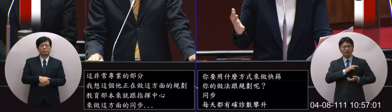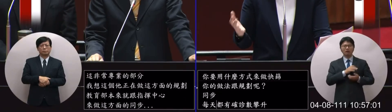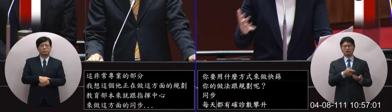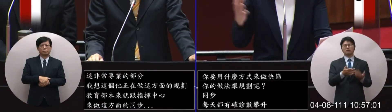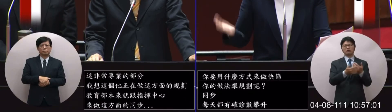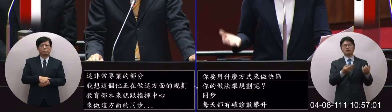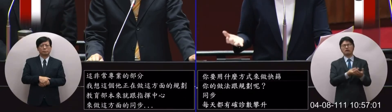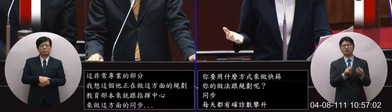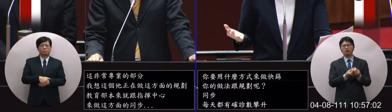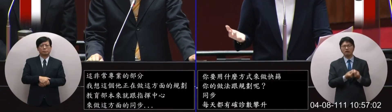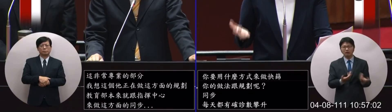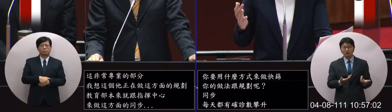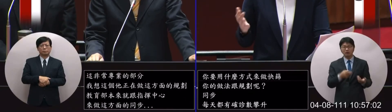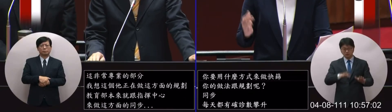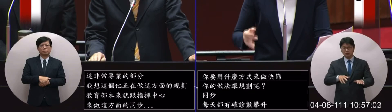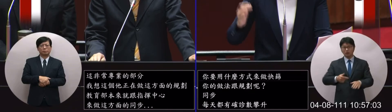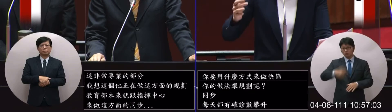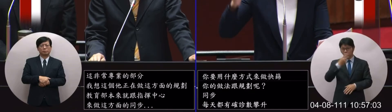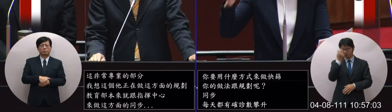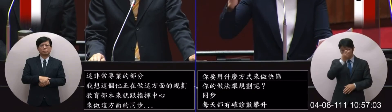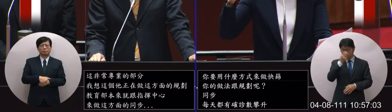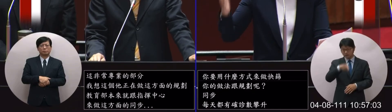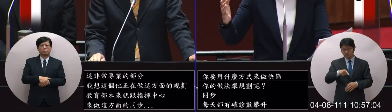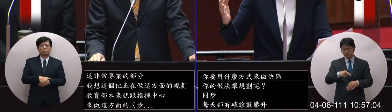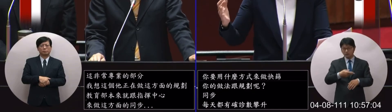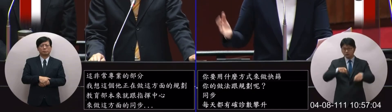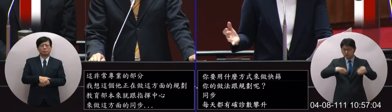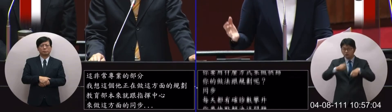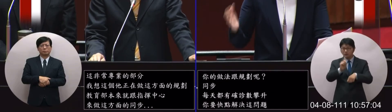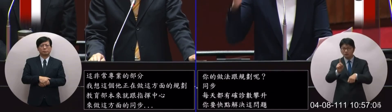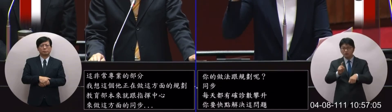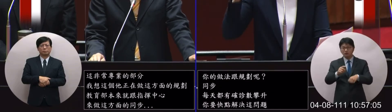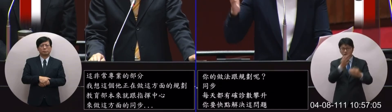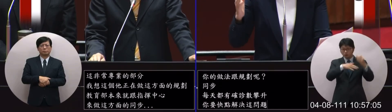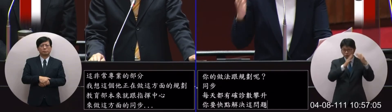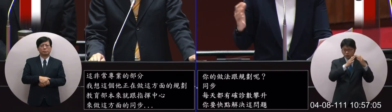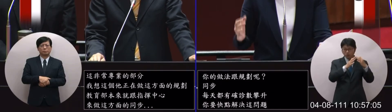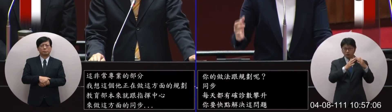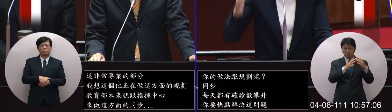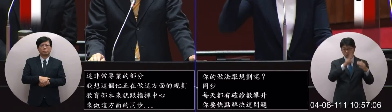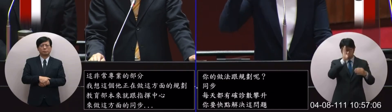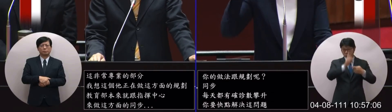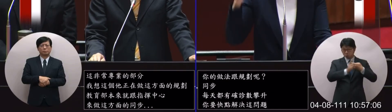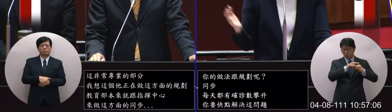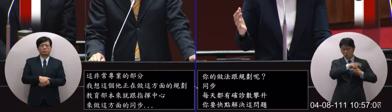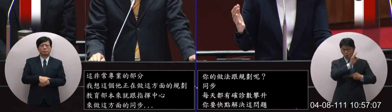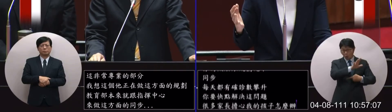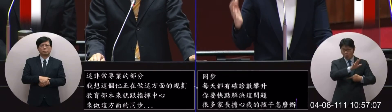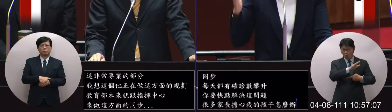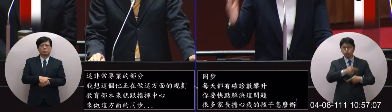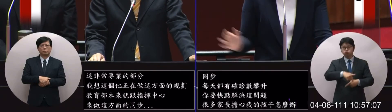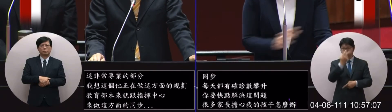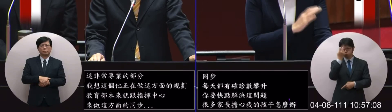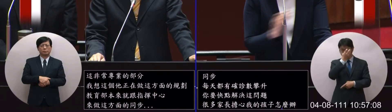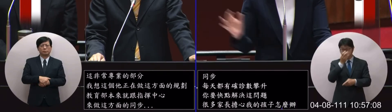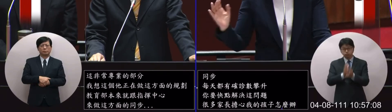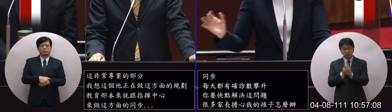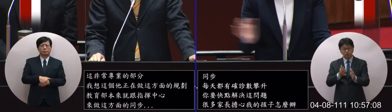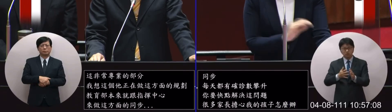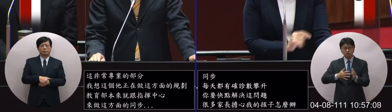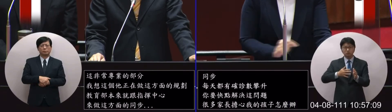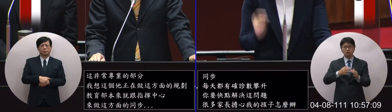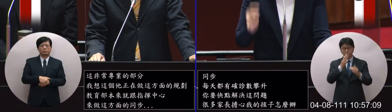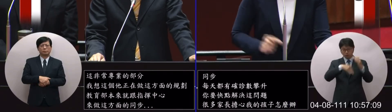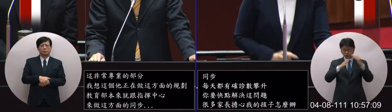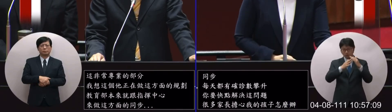篩的方式也沒有明確出來快篩是真的有快篩的學校有確診的學校去做快篩還是全面